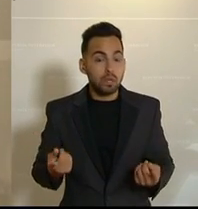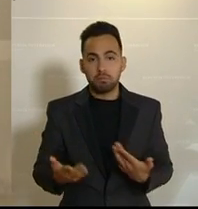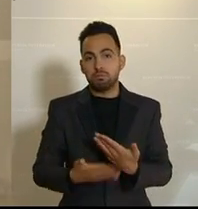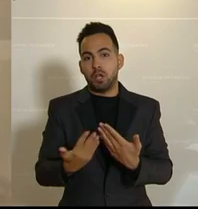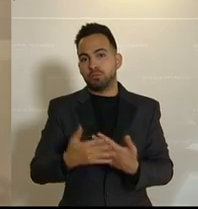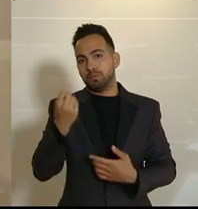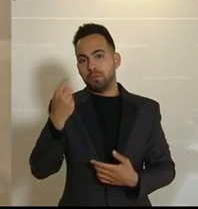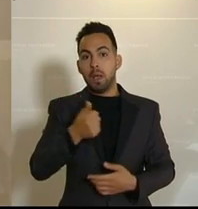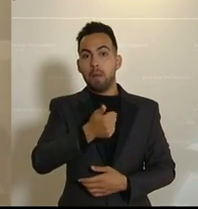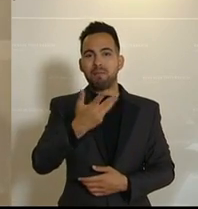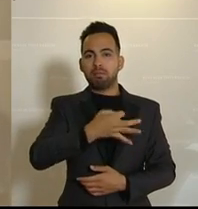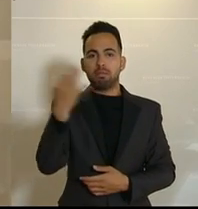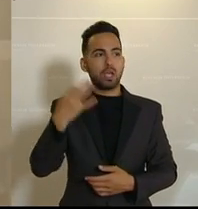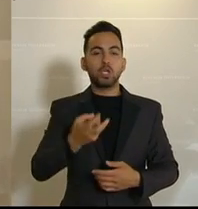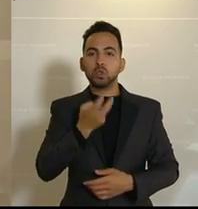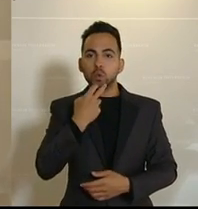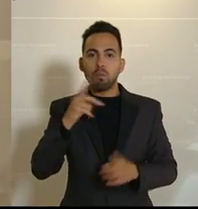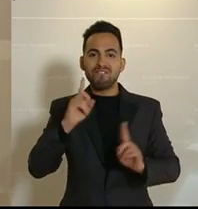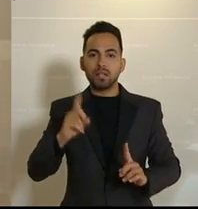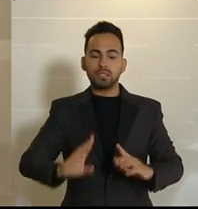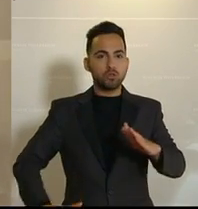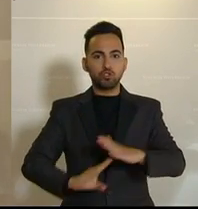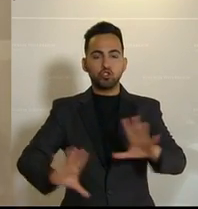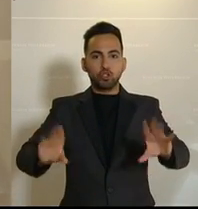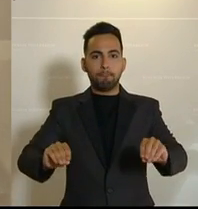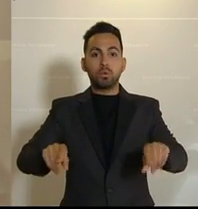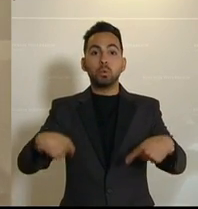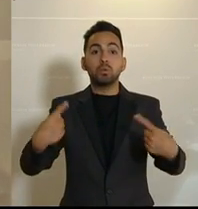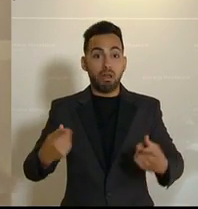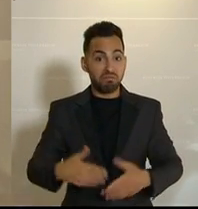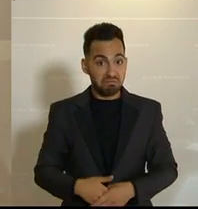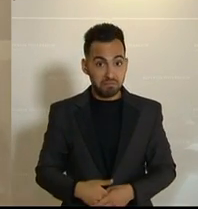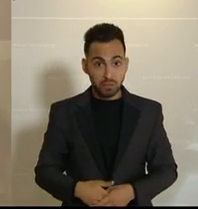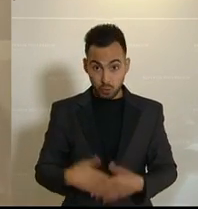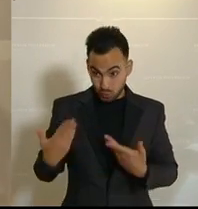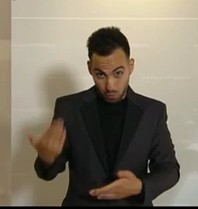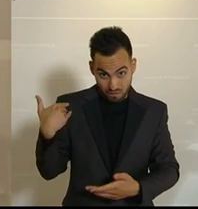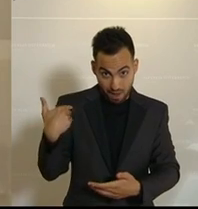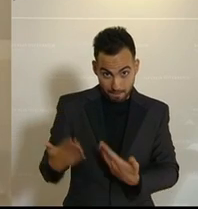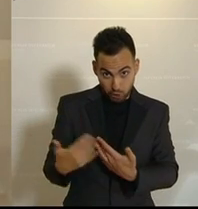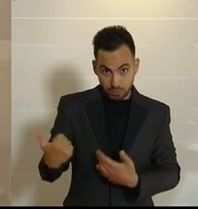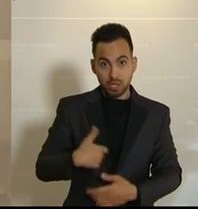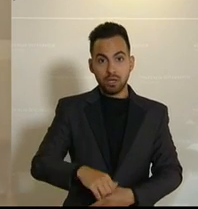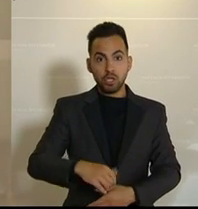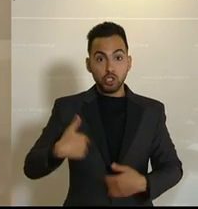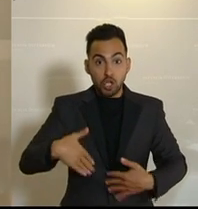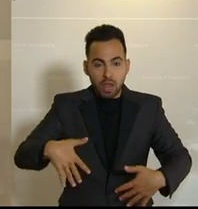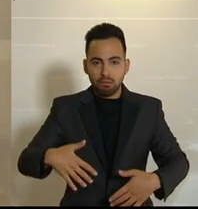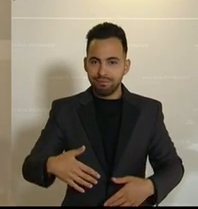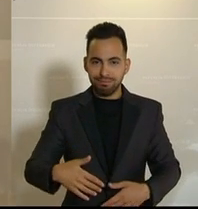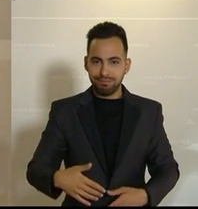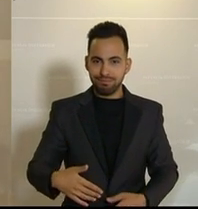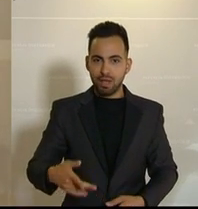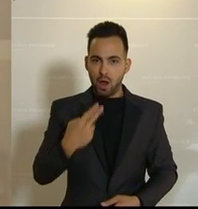einmal für mehrere Tage ohne Strom Wasser. Bei dem Tempo, das jetzt vorgelegt wurde bei der Einberufung